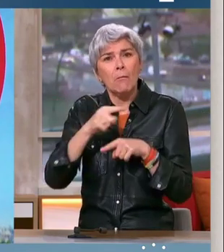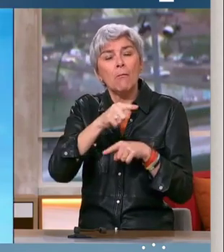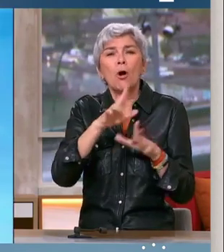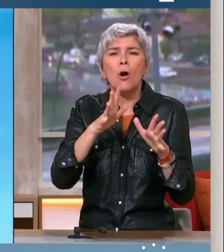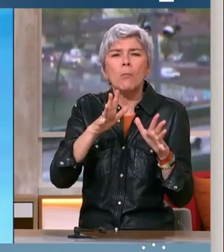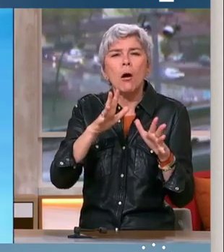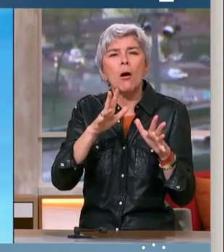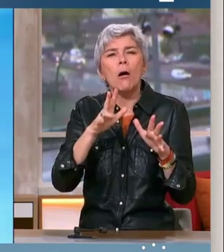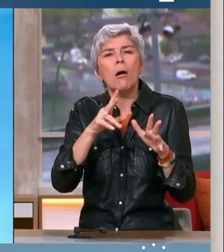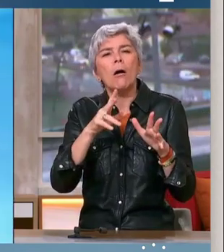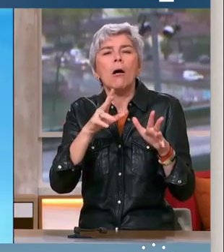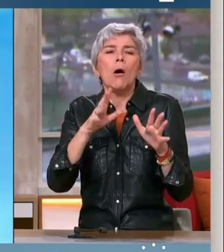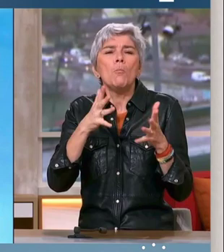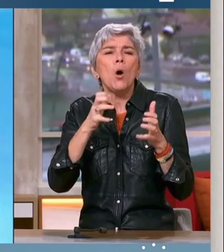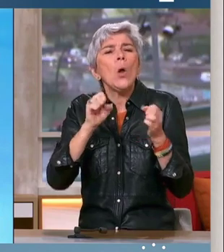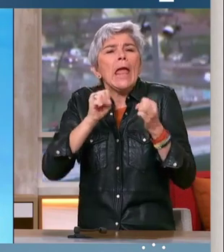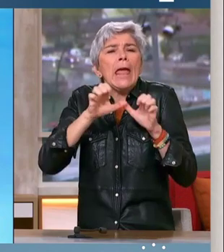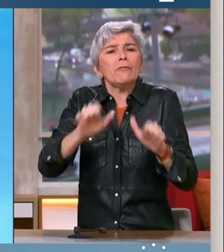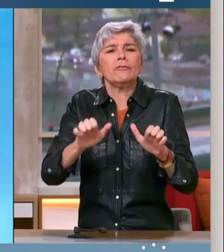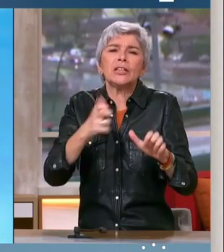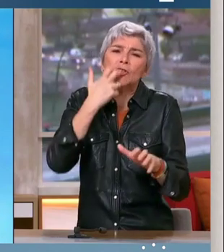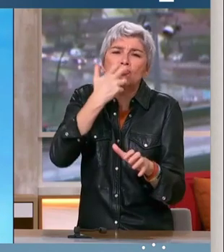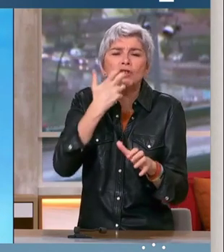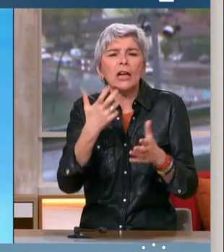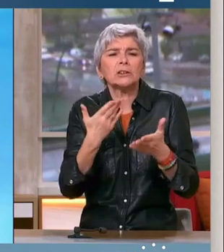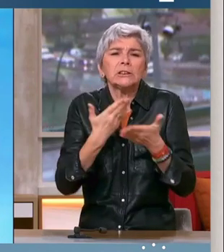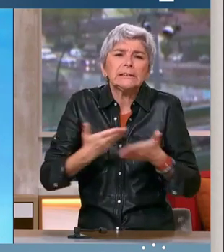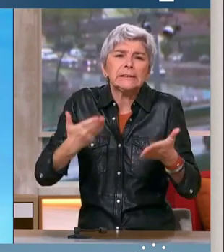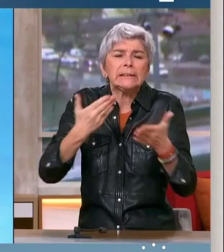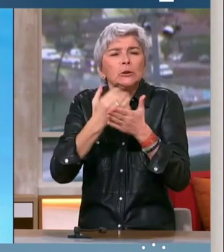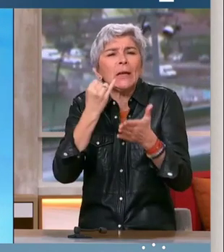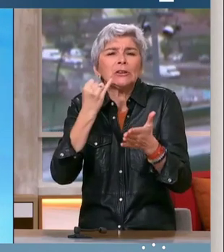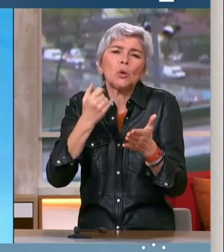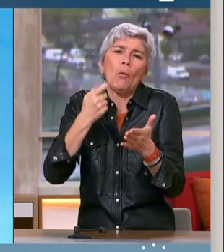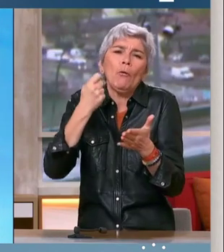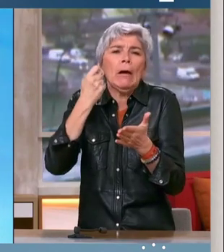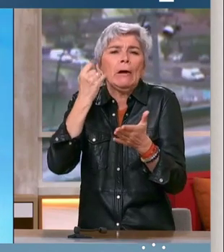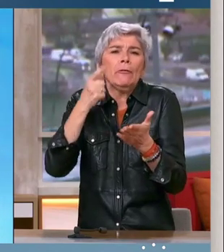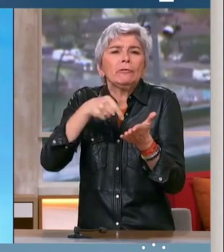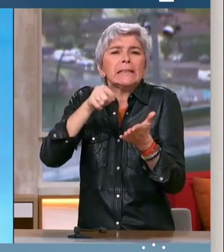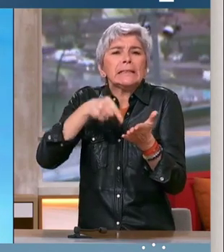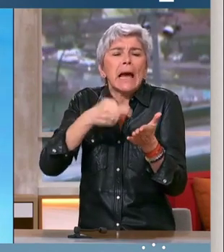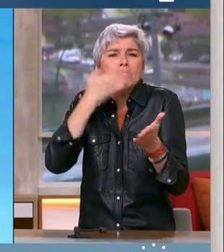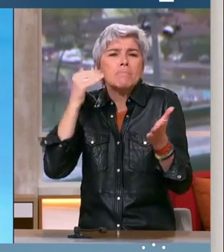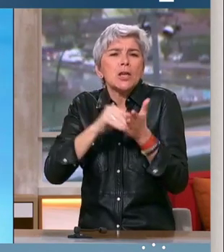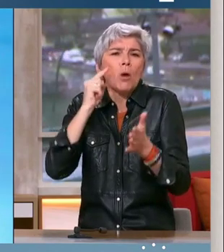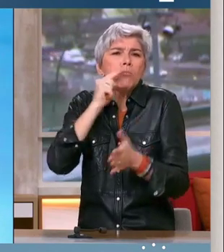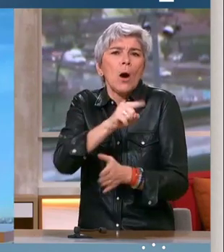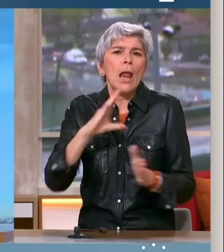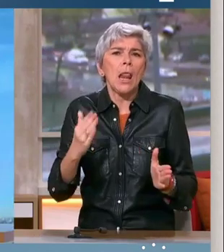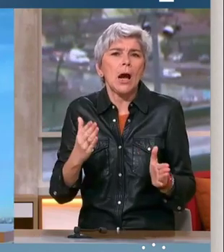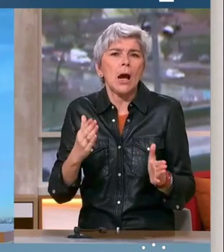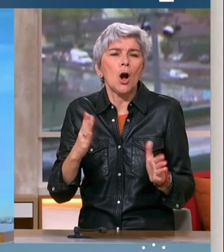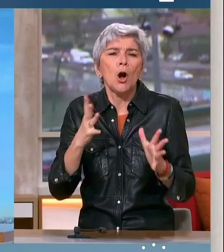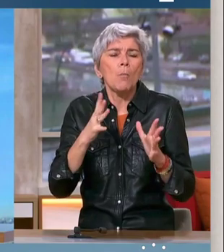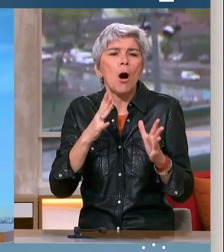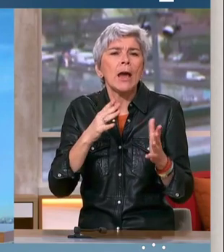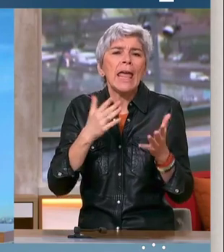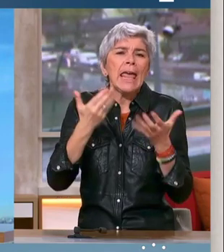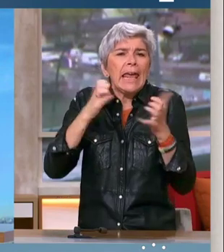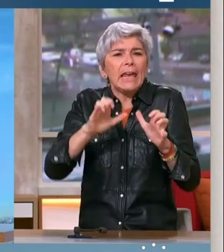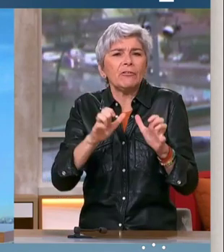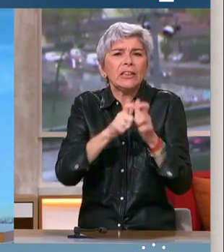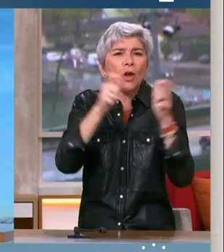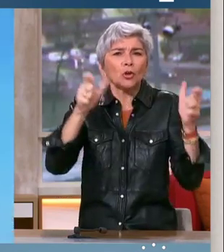un régime fiscal plus confortable pour elles et délocalisent, quitte le sol français, quitte à provoquer plus de chômage ? Comment vous ferez